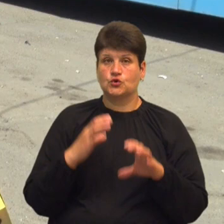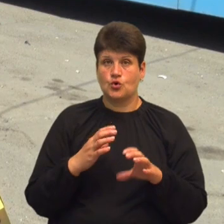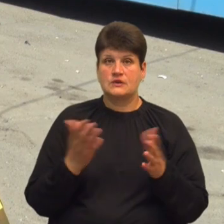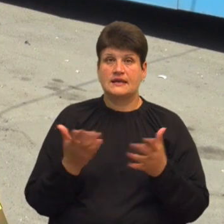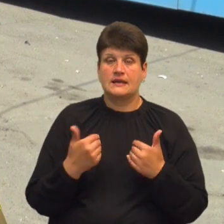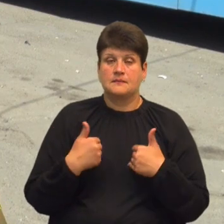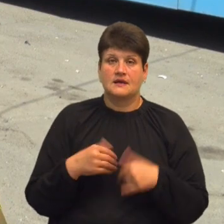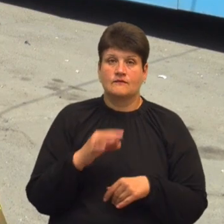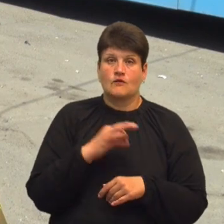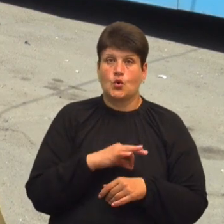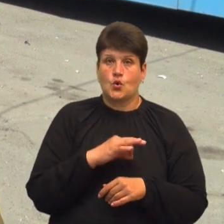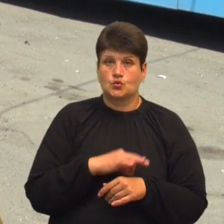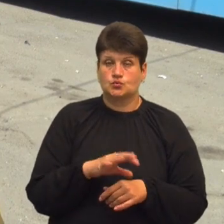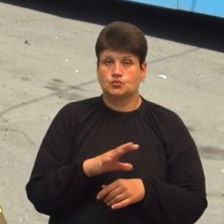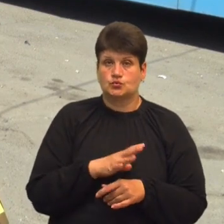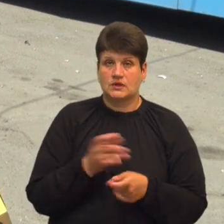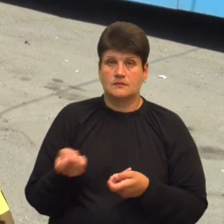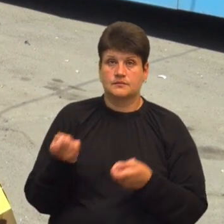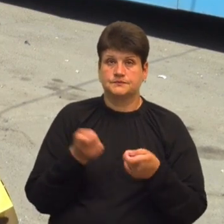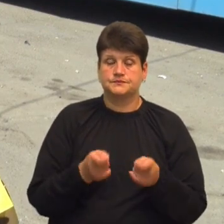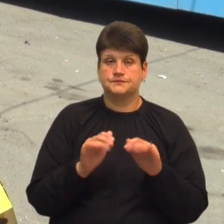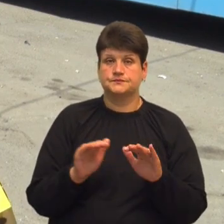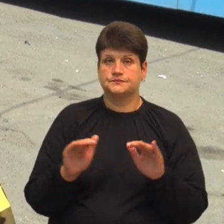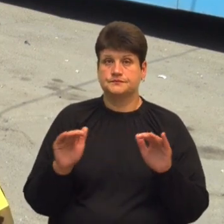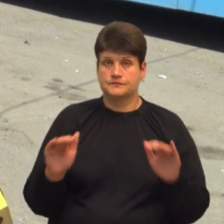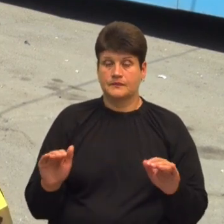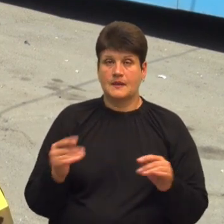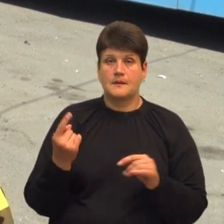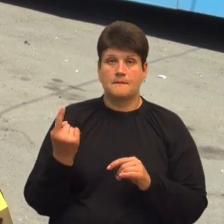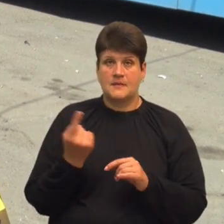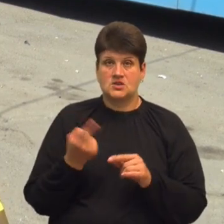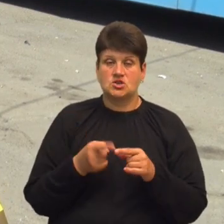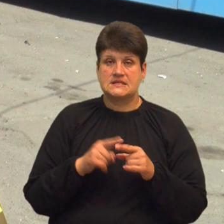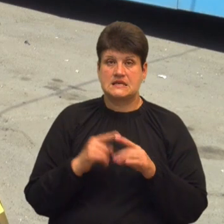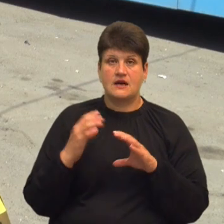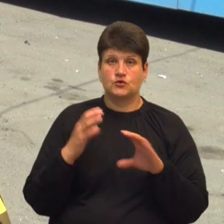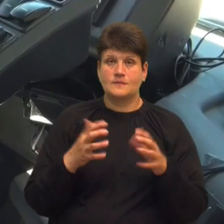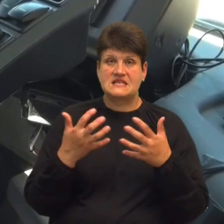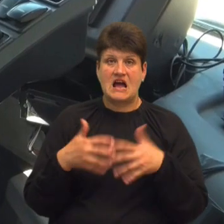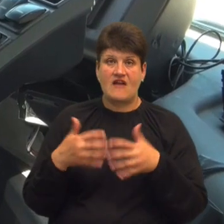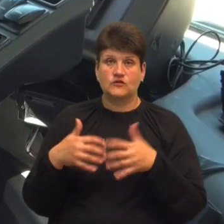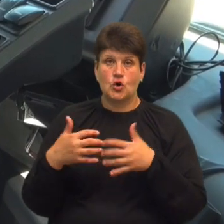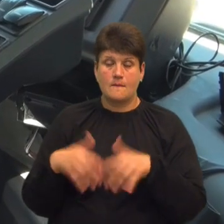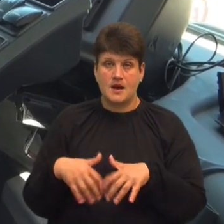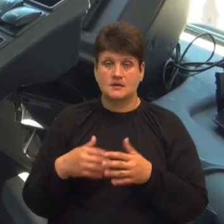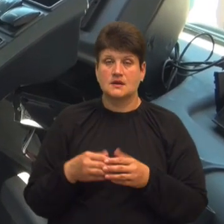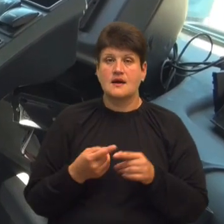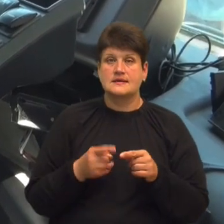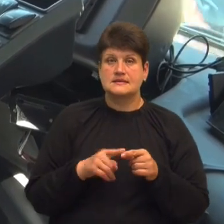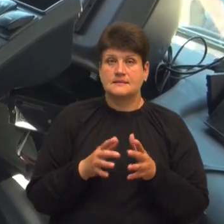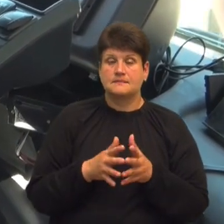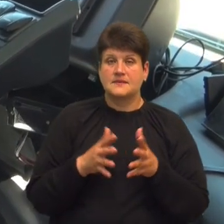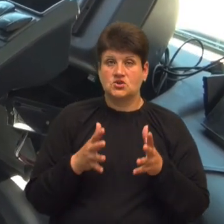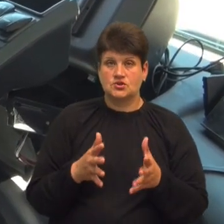які ми використовуємо для підвозу учнів. Перше, це автобуси-автомат, а переважно більшість, навіть не